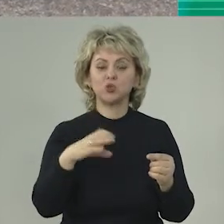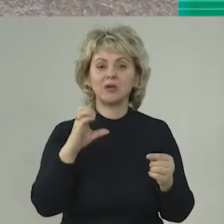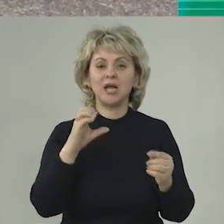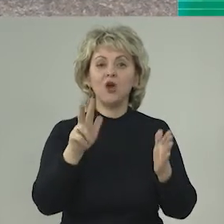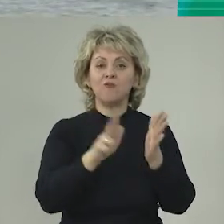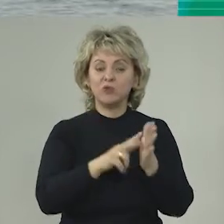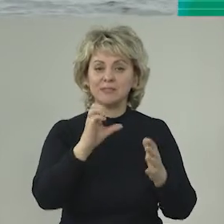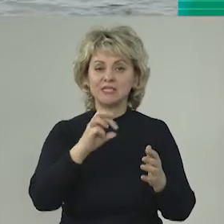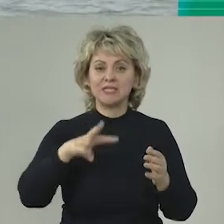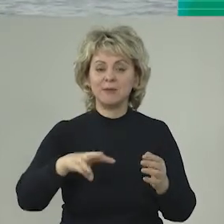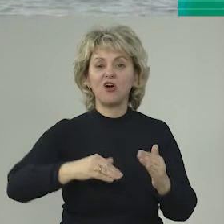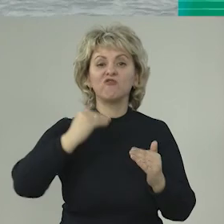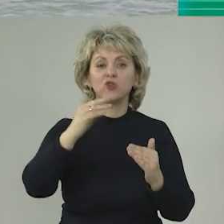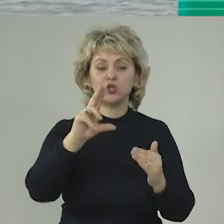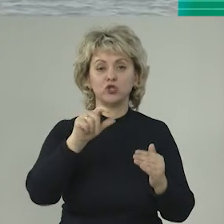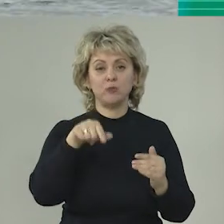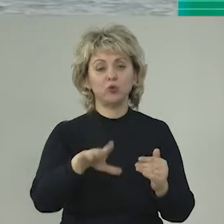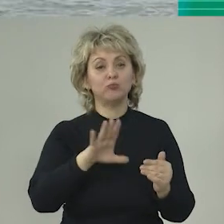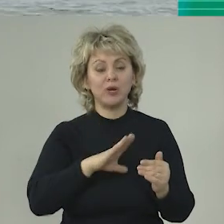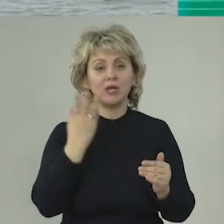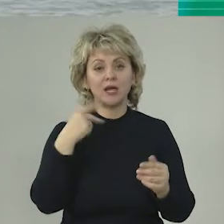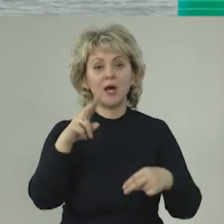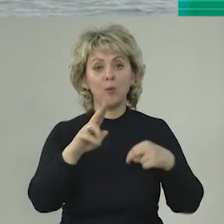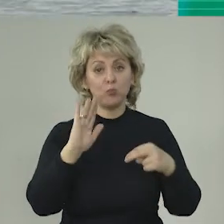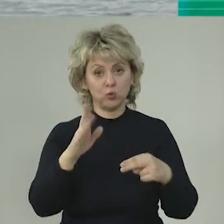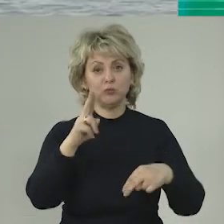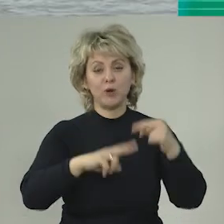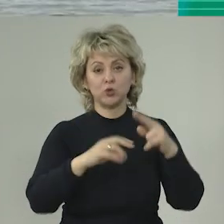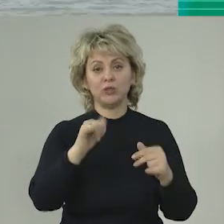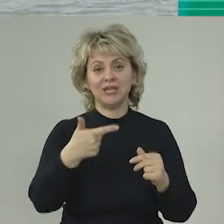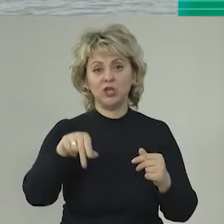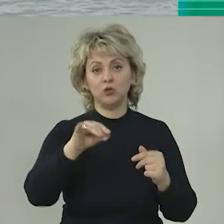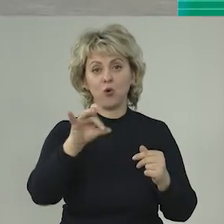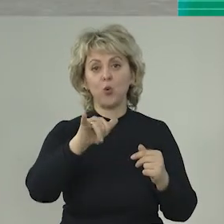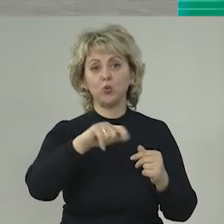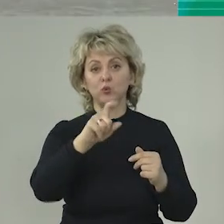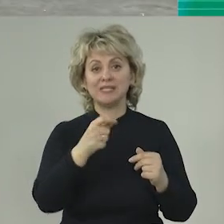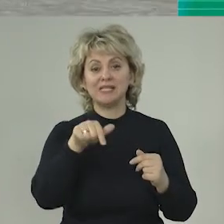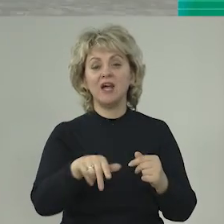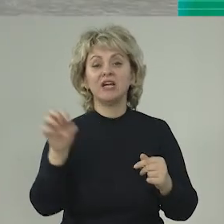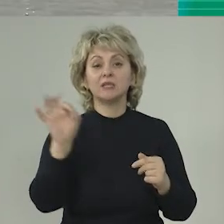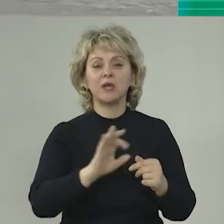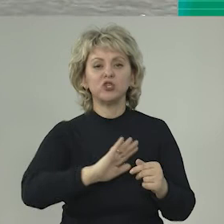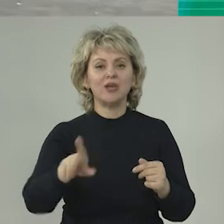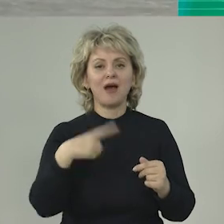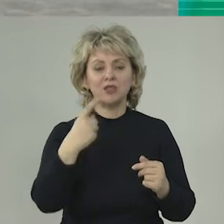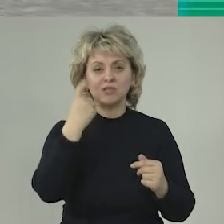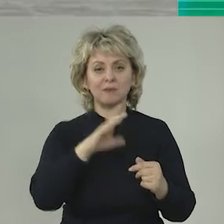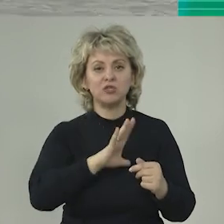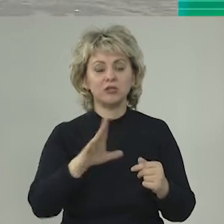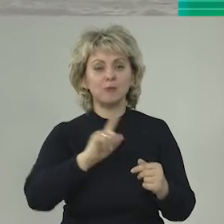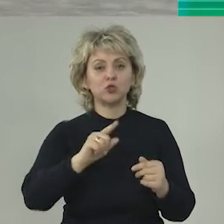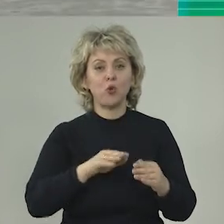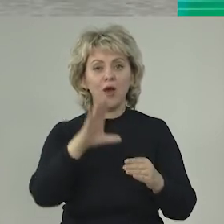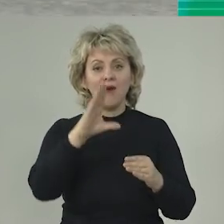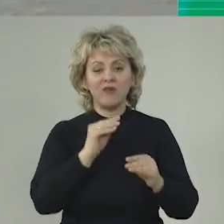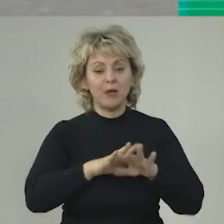48 сантиметров выше, чем он будет, когда построят гидроузел. И в этот момент у нас не было ни одного сообщения о